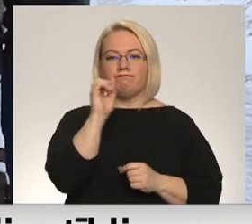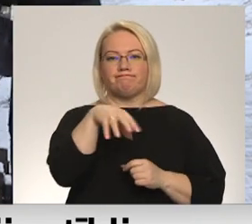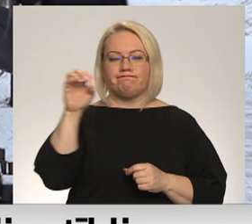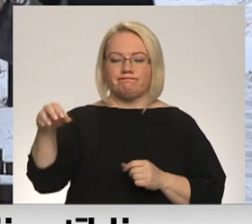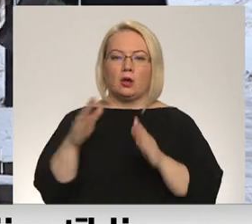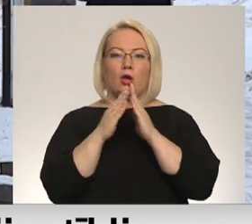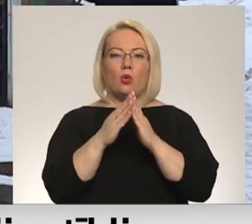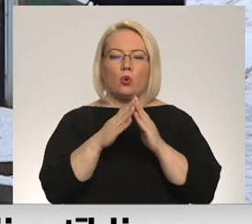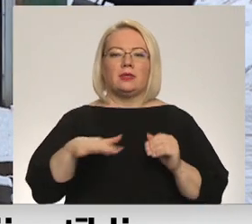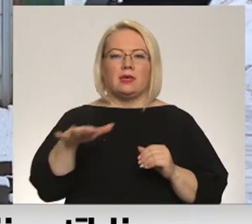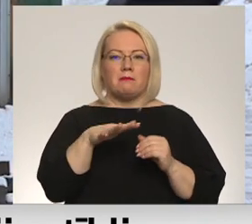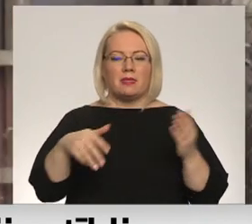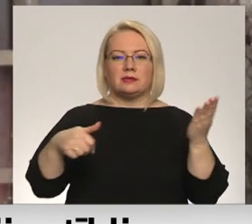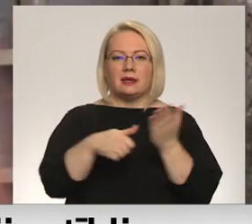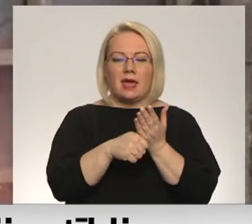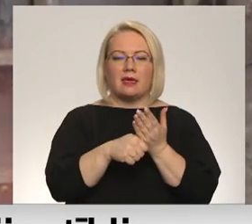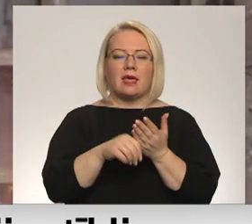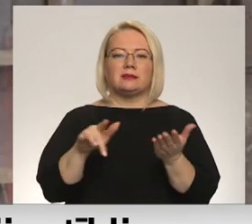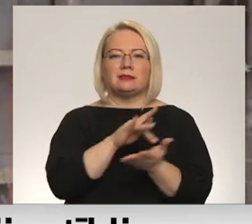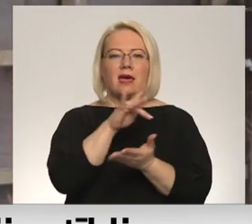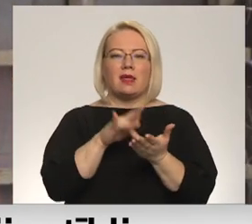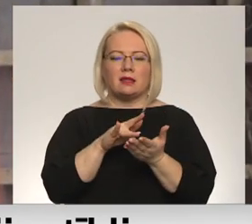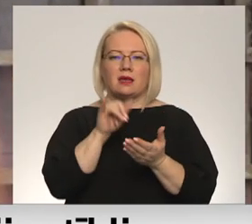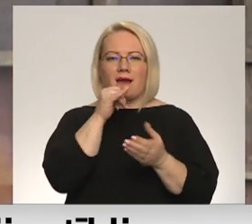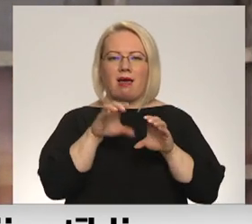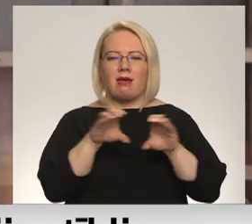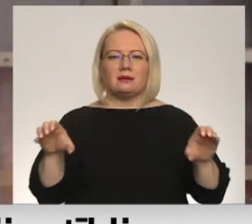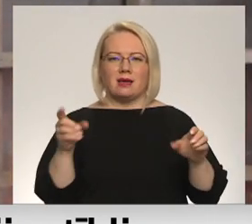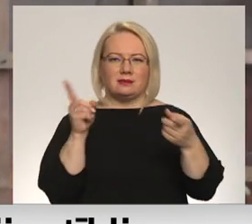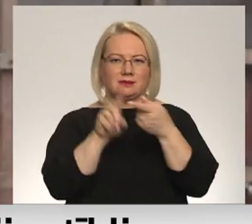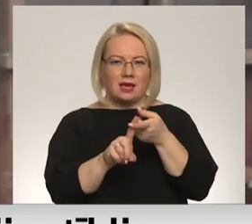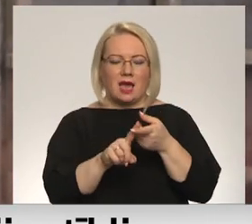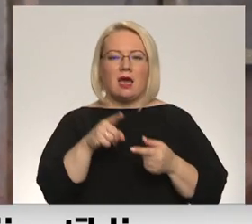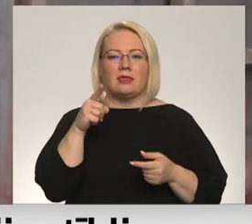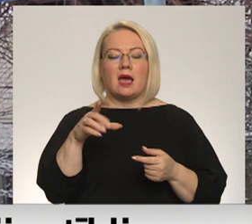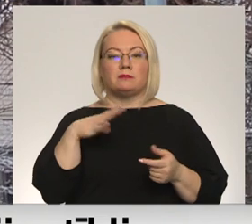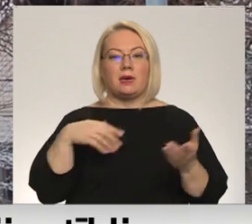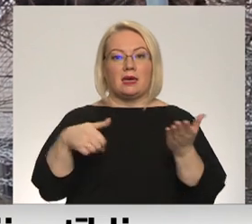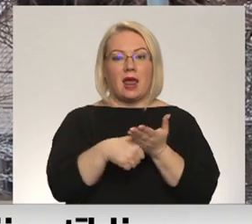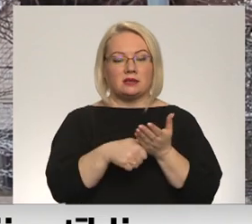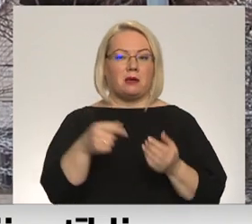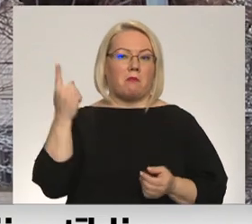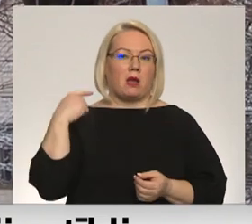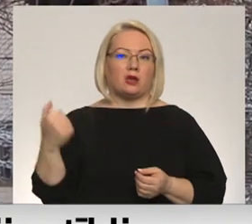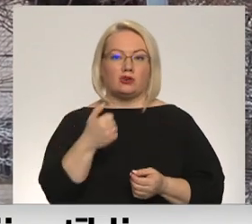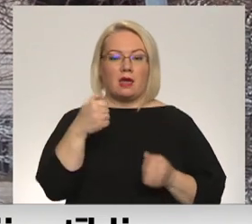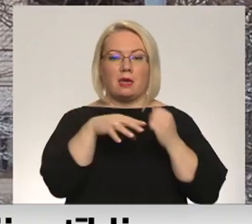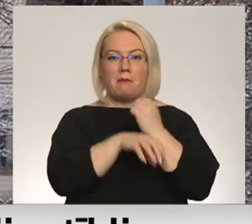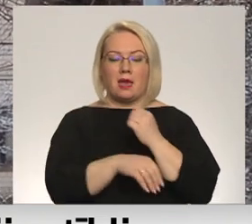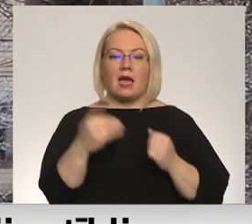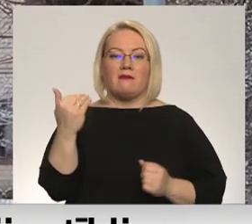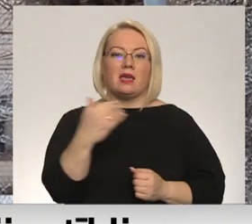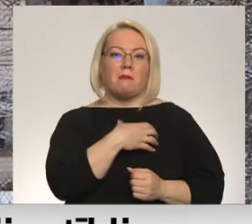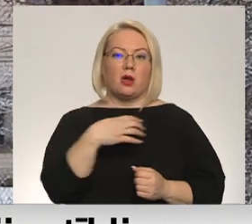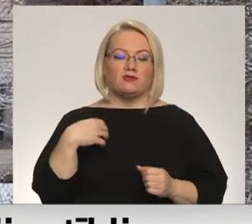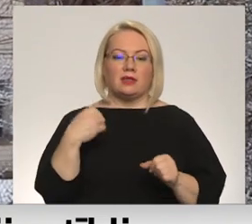aicinot māsēmniecības reģistrēt decentralizētās kanalizācijas sistēmas. Lai arī tās bija jāredzs realīdz aizdītā gada beigām, viņas pasvaldībā to